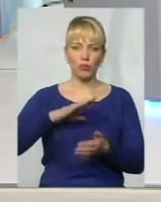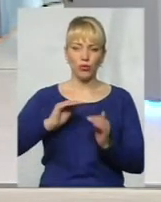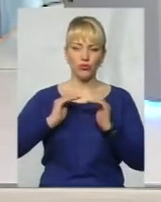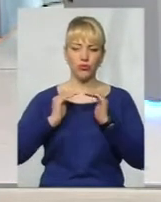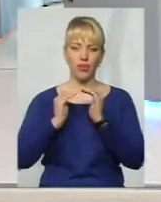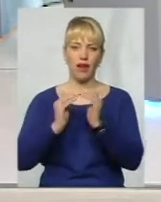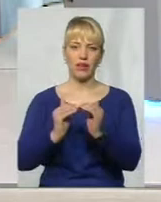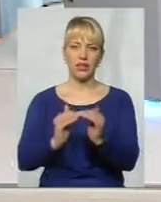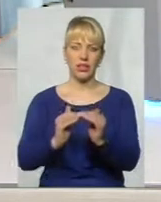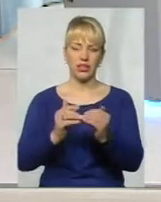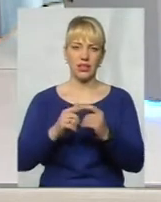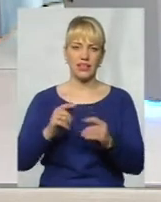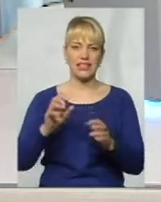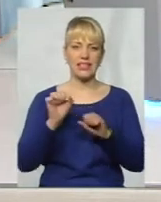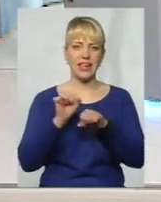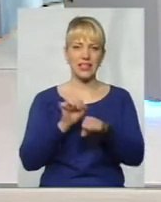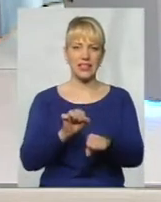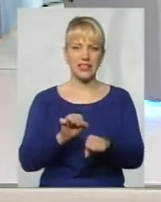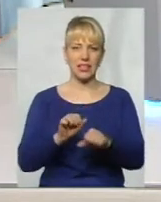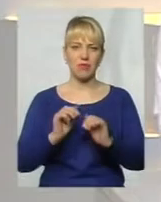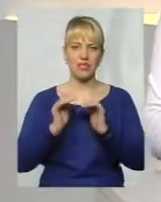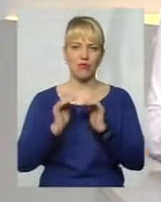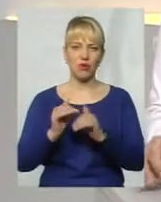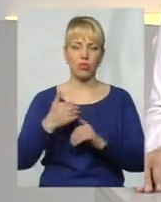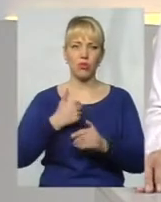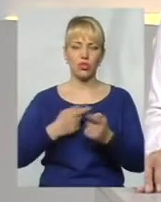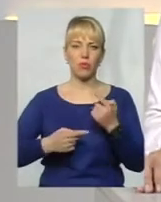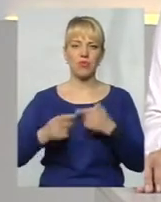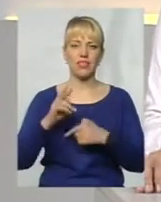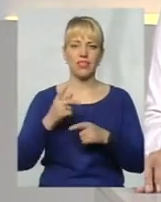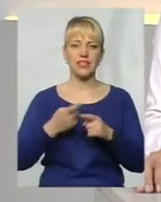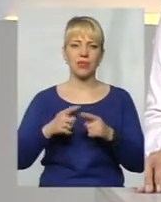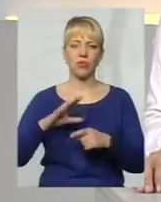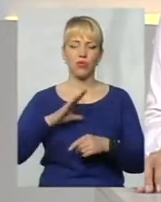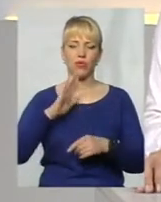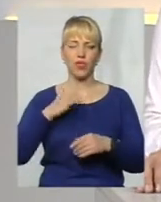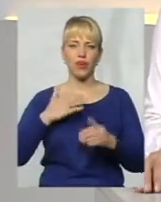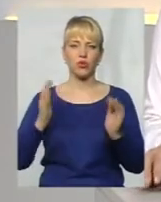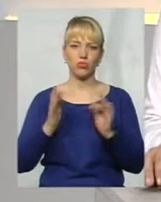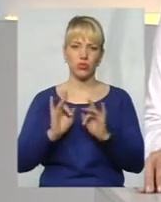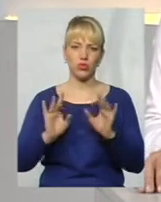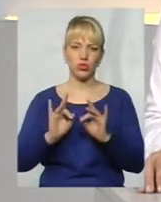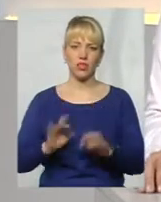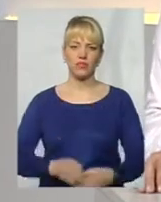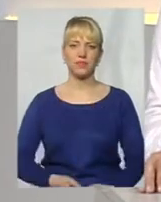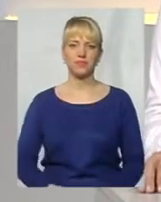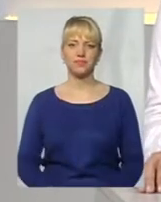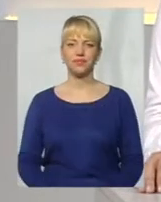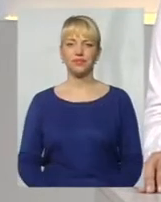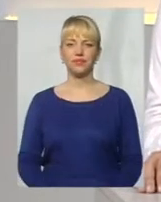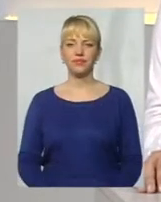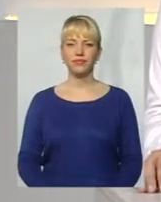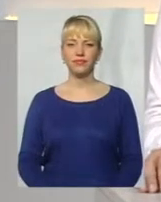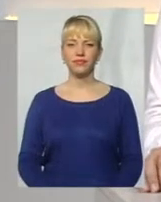захисним саркофагом. Хочемо зараз повернутися і згадати, як це було у нашому сюжеті. І повернемось в студію для обговорення.